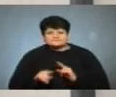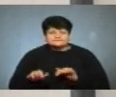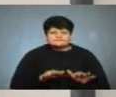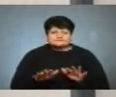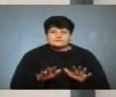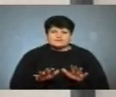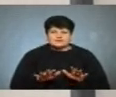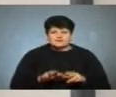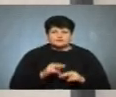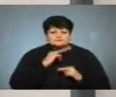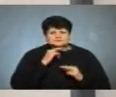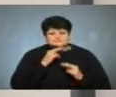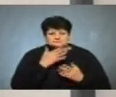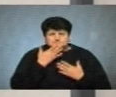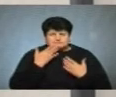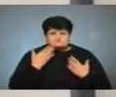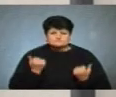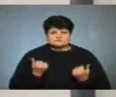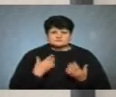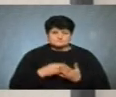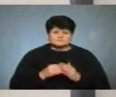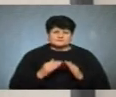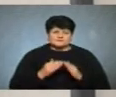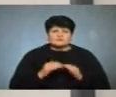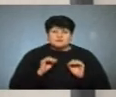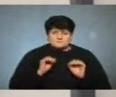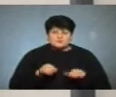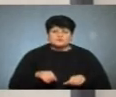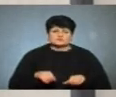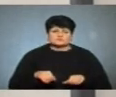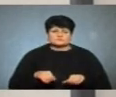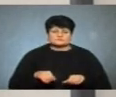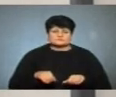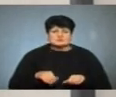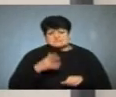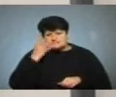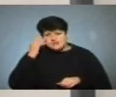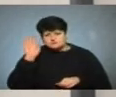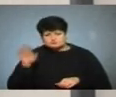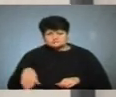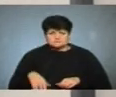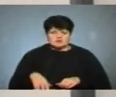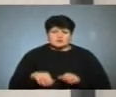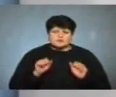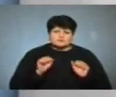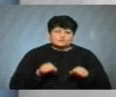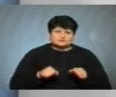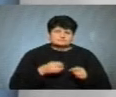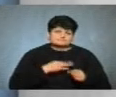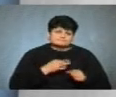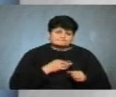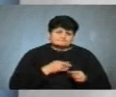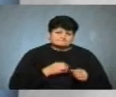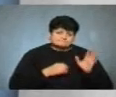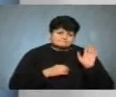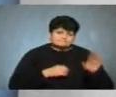мають пильність до свого побуту. Вони можуть так забутися, можуть просто зігнорувати якісь